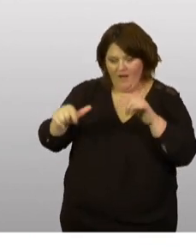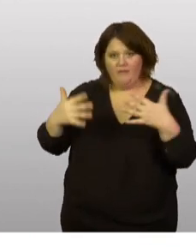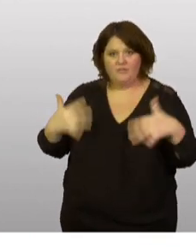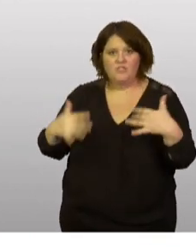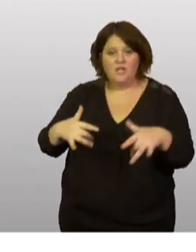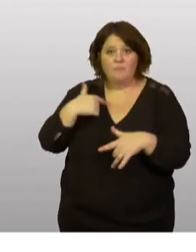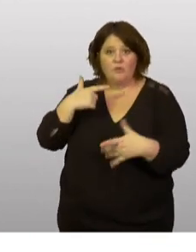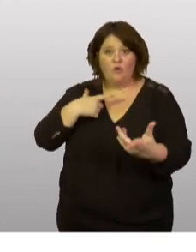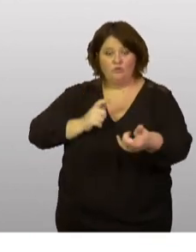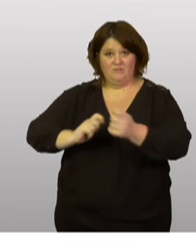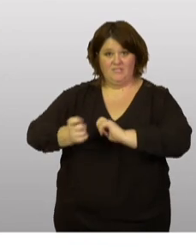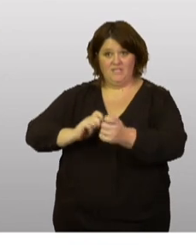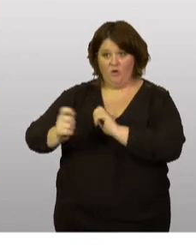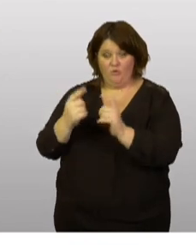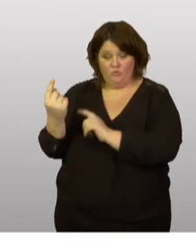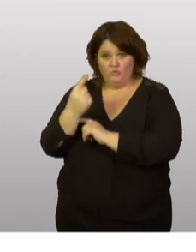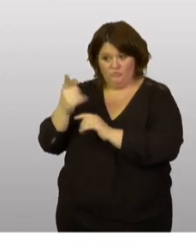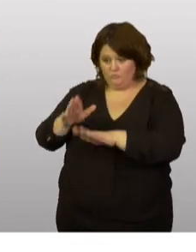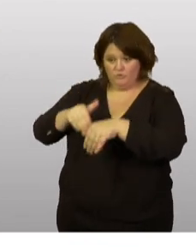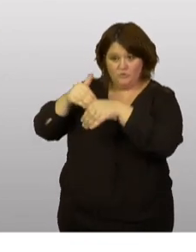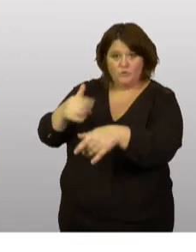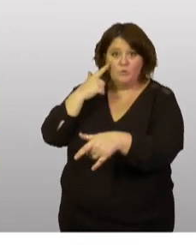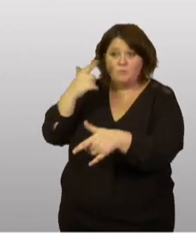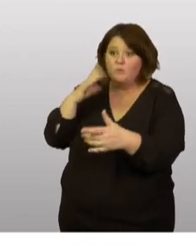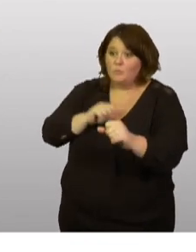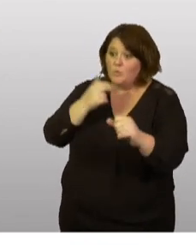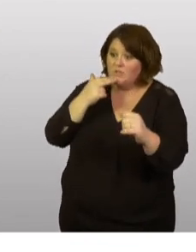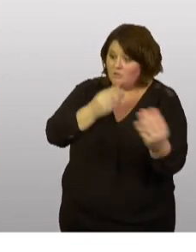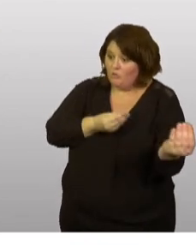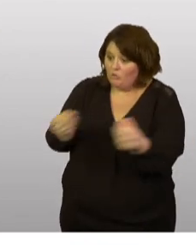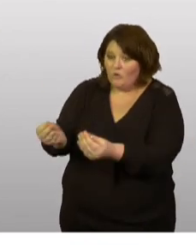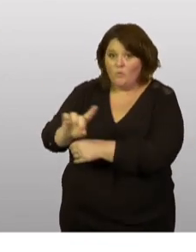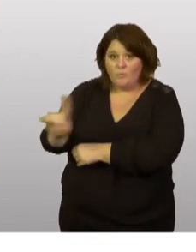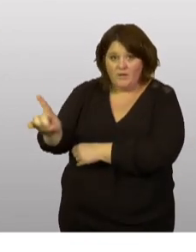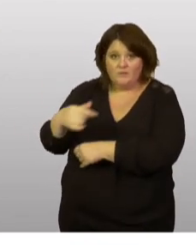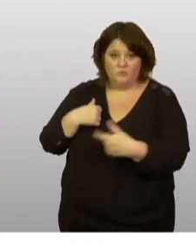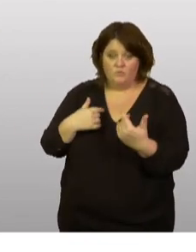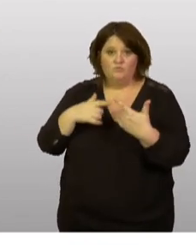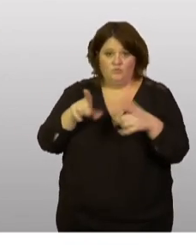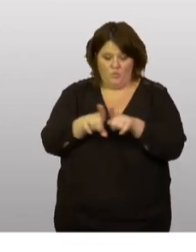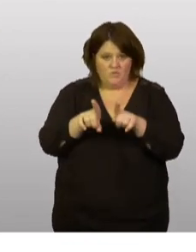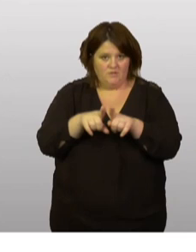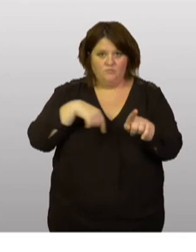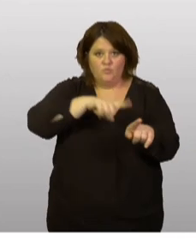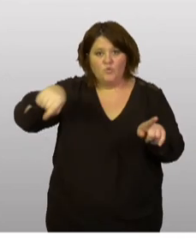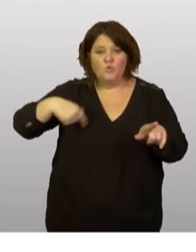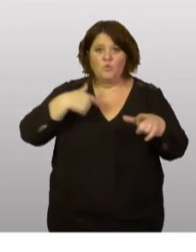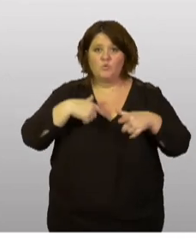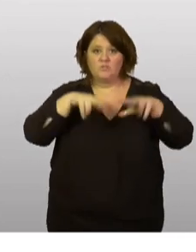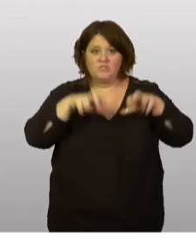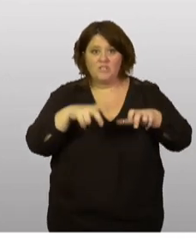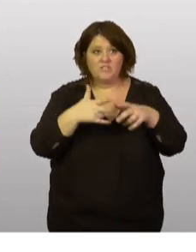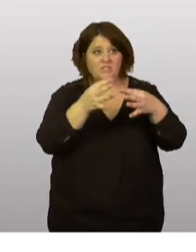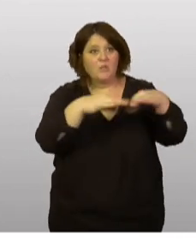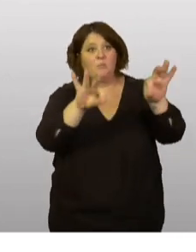le dialogue qui est le nôtre, comme toujours, de voir si nous pouvons les mettre à disposition. Nous rechercherons par ailleurs, vous le savez, des pays tiers qui